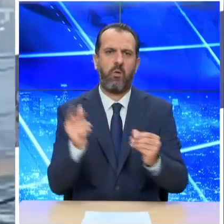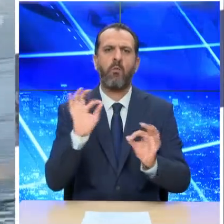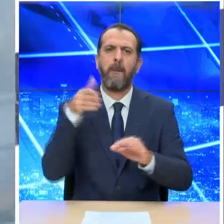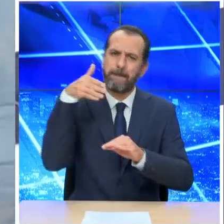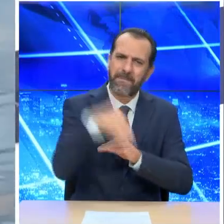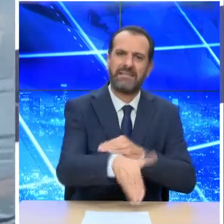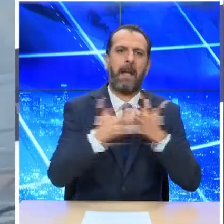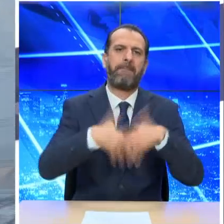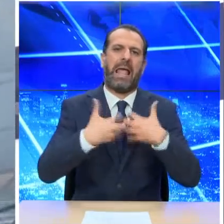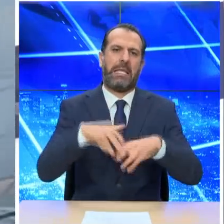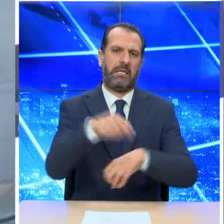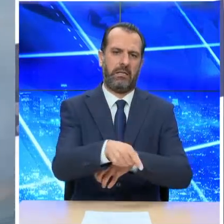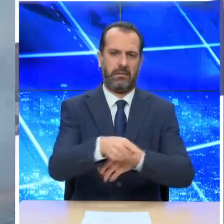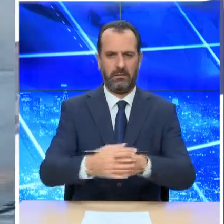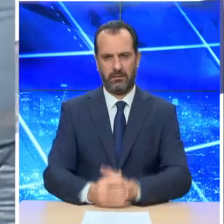μηχανοστάσιο